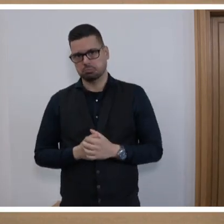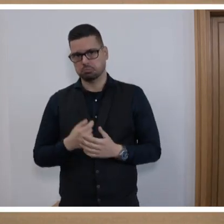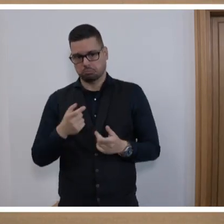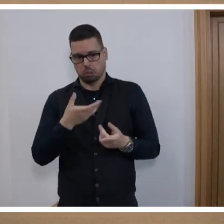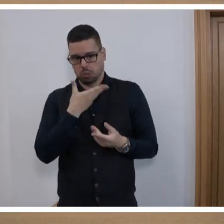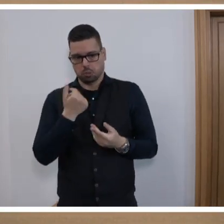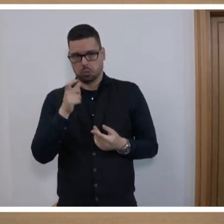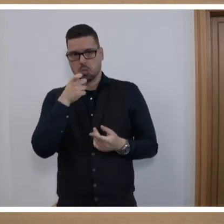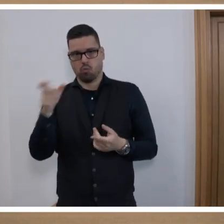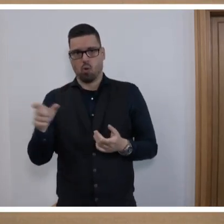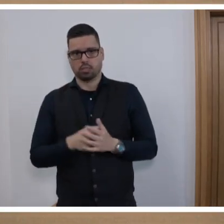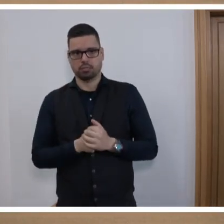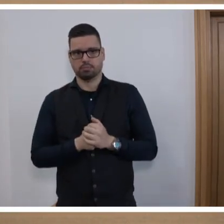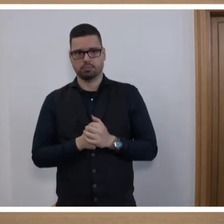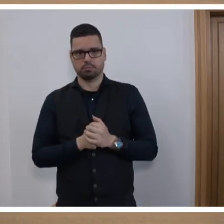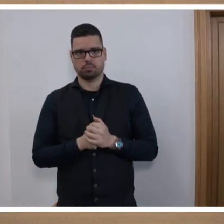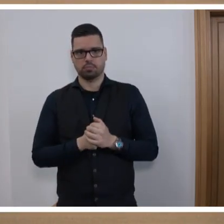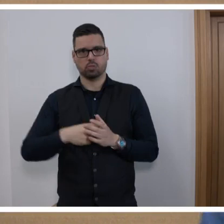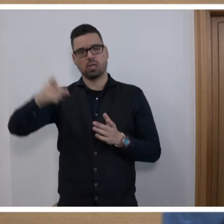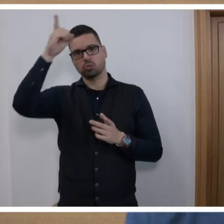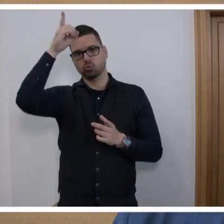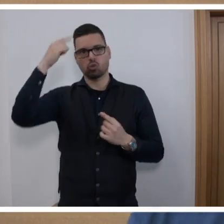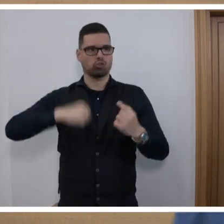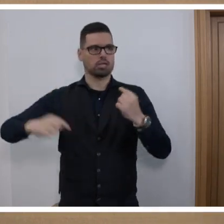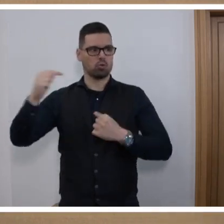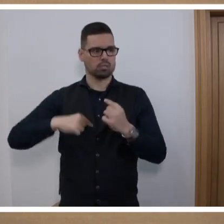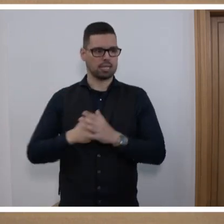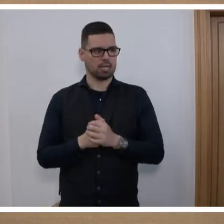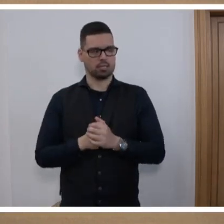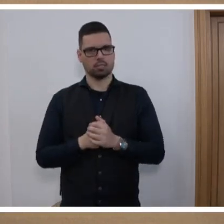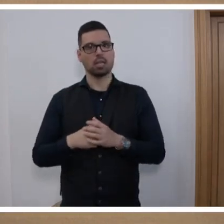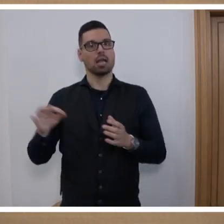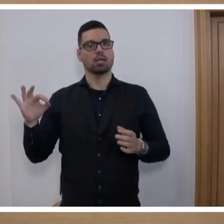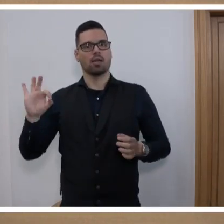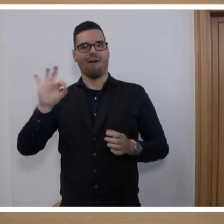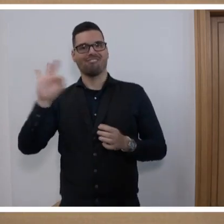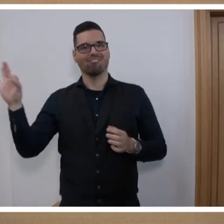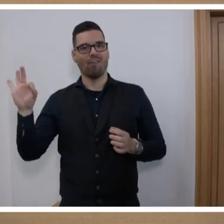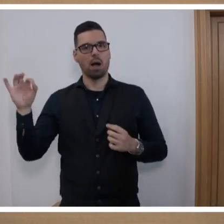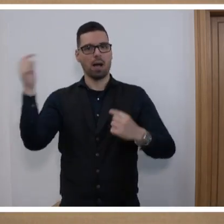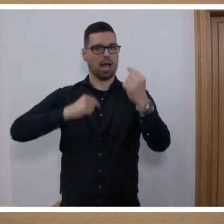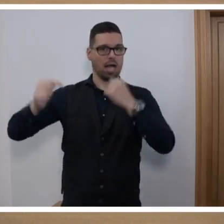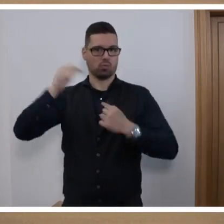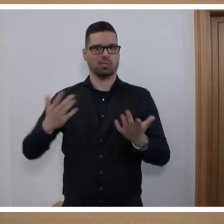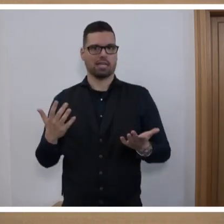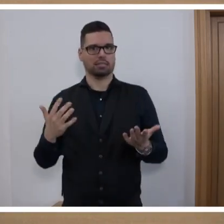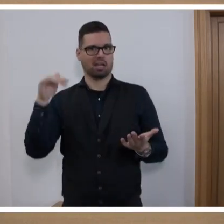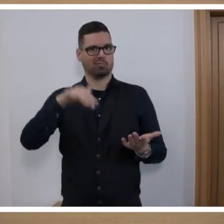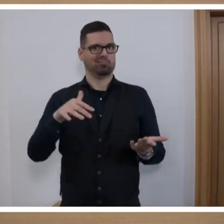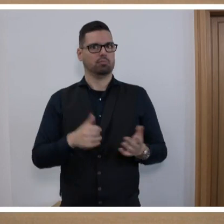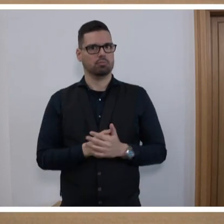bin in allen Ländern, außer in Deutschland, bin ich Ausländer. Und hier, wenn ich nach Vorbach gehe, fünf Kilometer von hier weg, bin ich schon Ausländer.